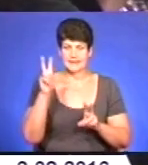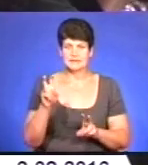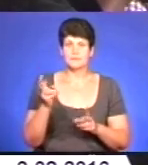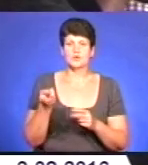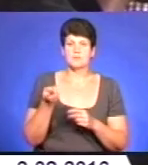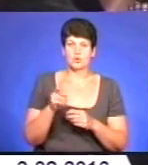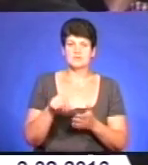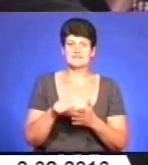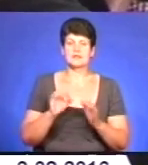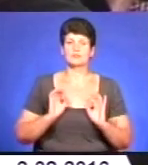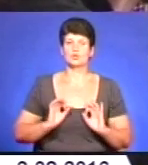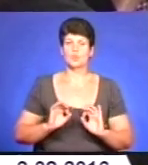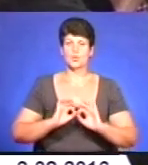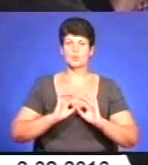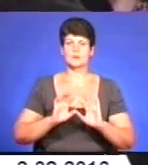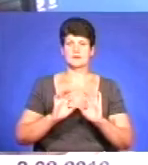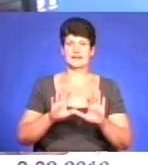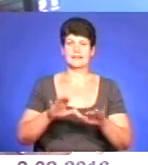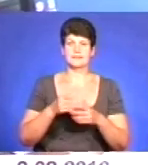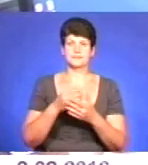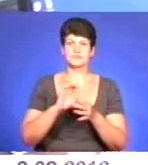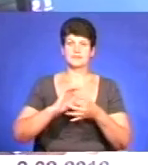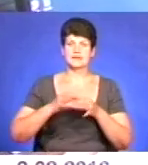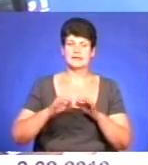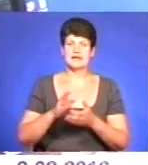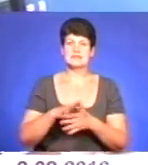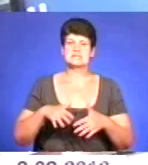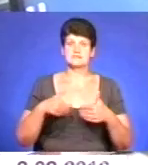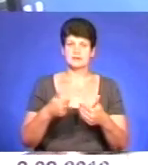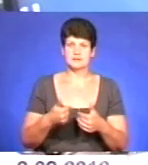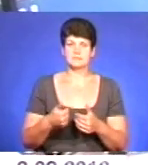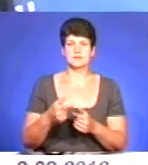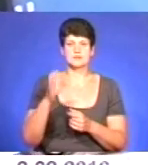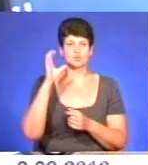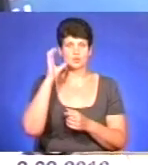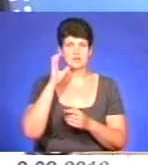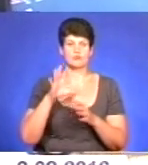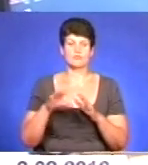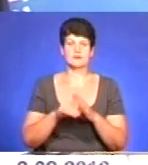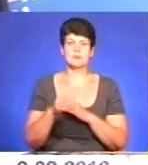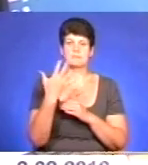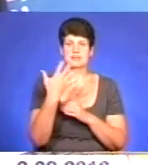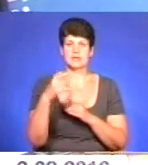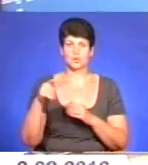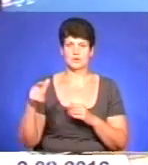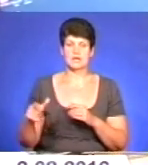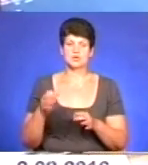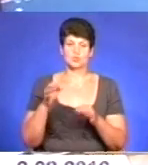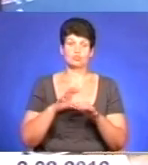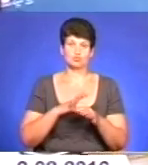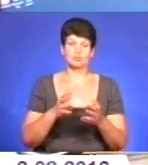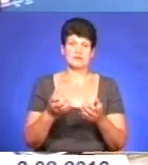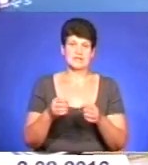прокуратури, роз'яснюють деталі звернень. Ми слухали провадження відносно п'яти людей і судом було вирішено рішення, прийнято